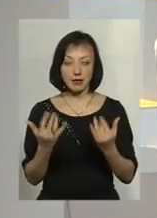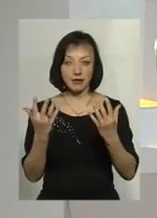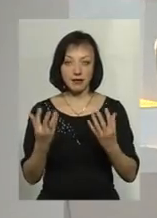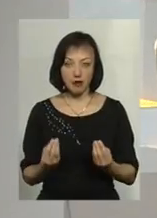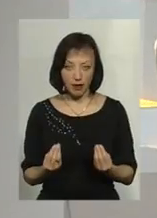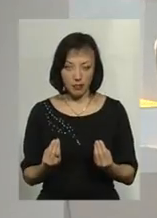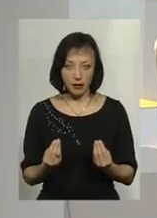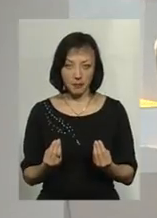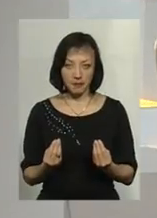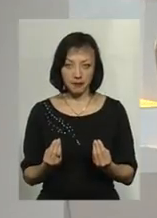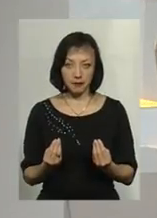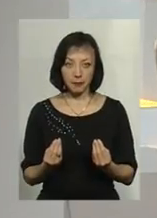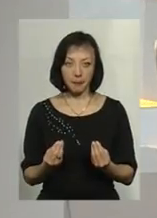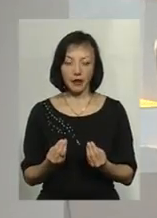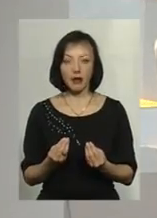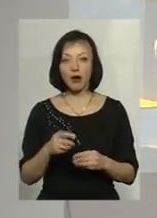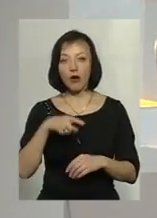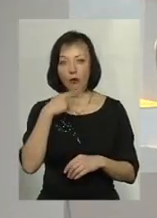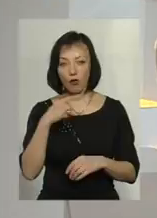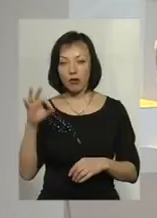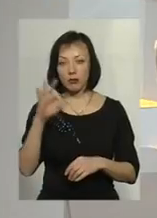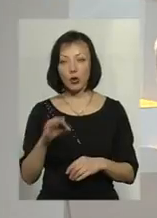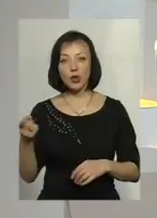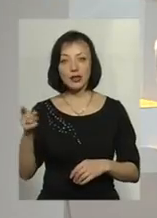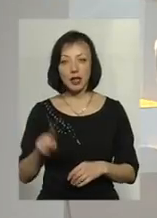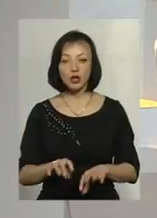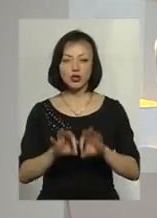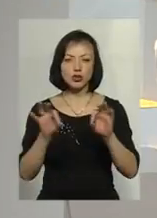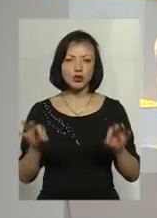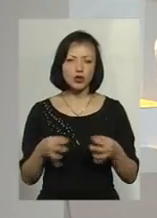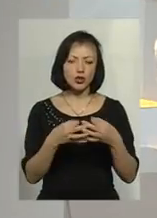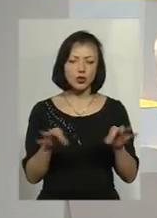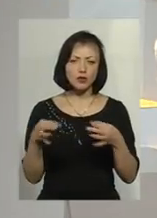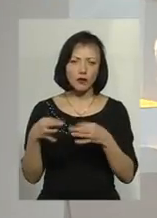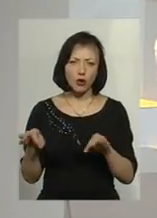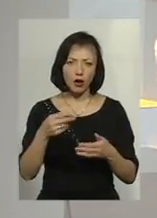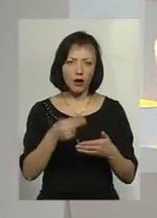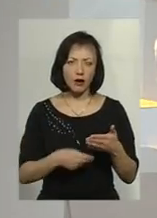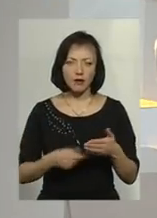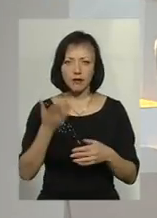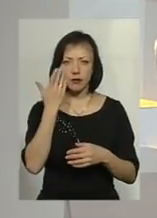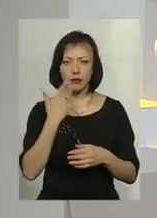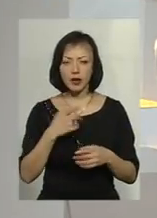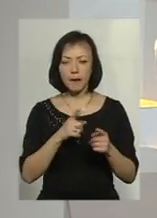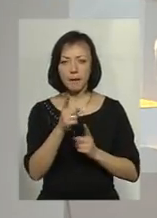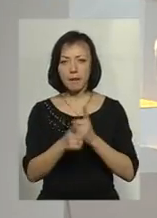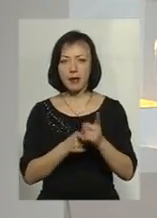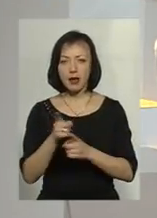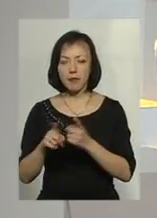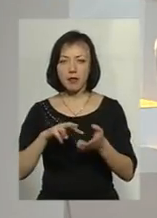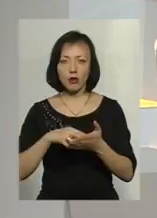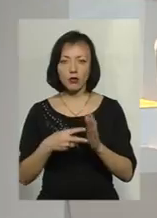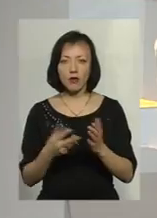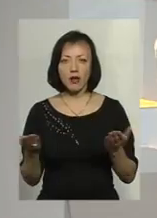Мінрегіонбуд заявляє про те, що жодних дозволів під час перепланування,